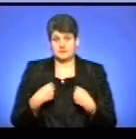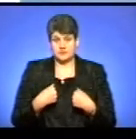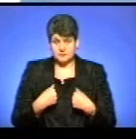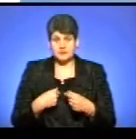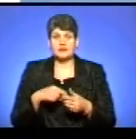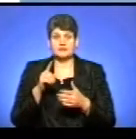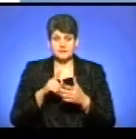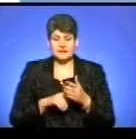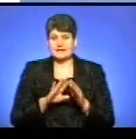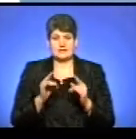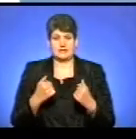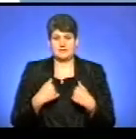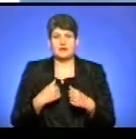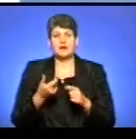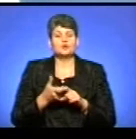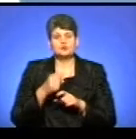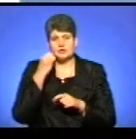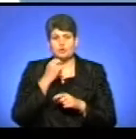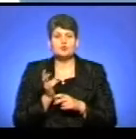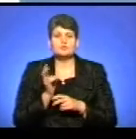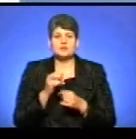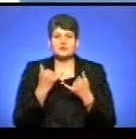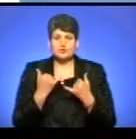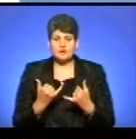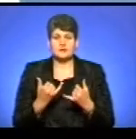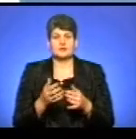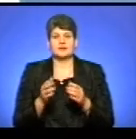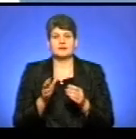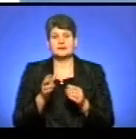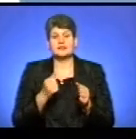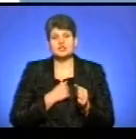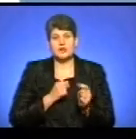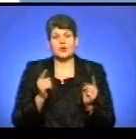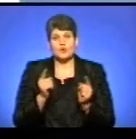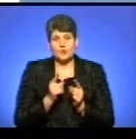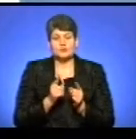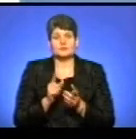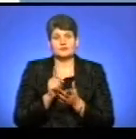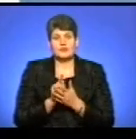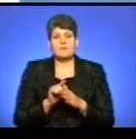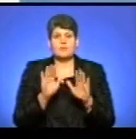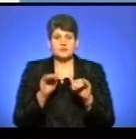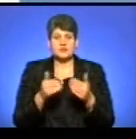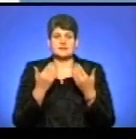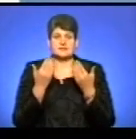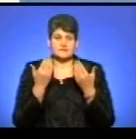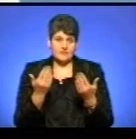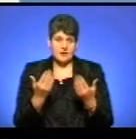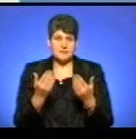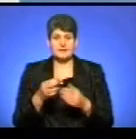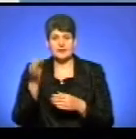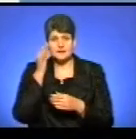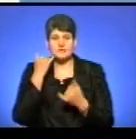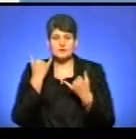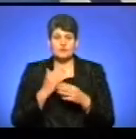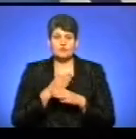впевнена, не тільки мене. Я вам дуже дякую, що прийшли сьогодні. На жаль, ефір настільки короткий, змушена прощатися з глядачами і з вами. Нагадаю, що